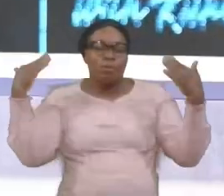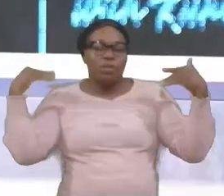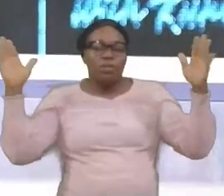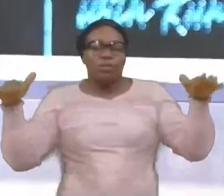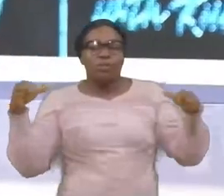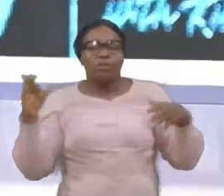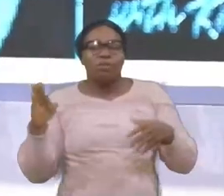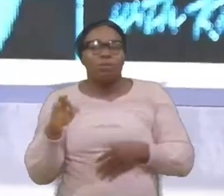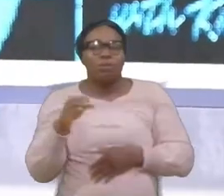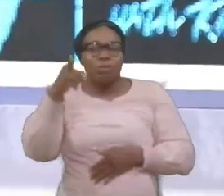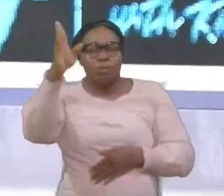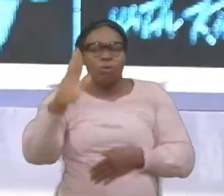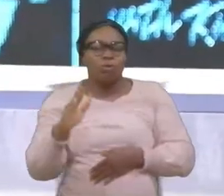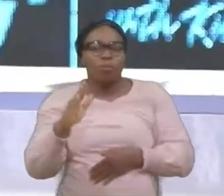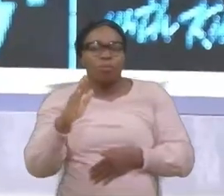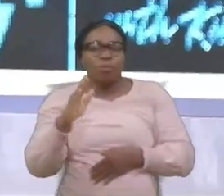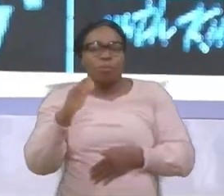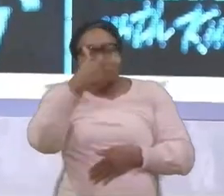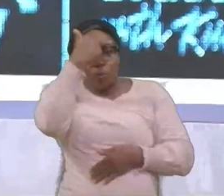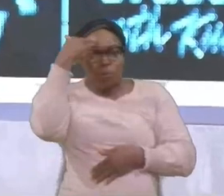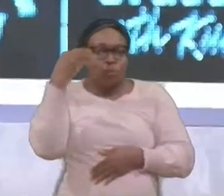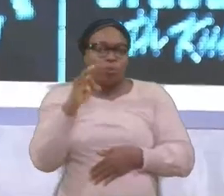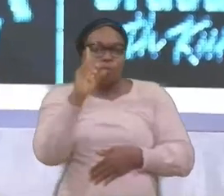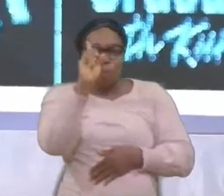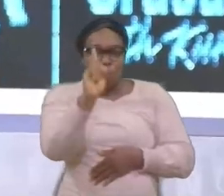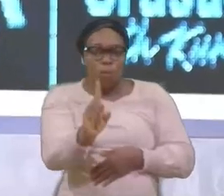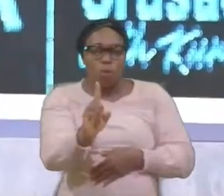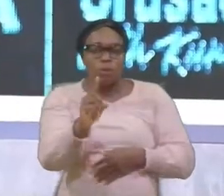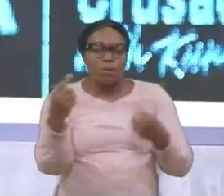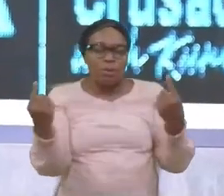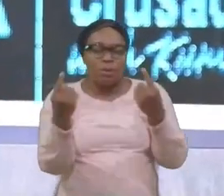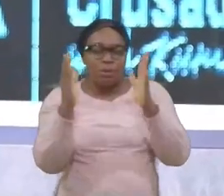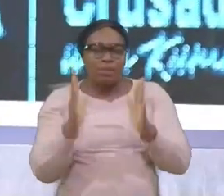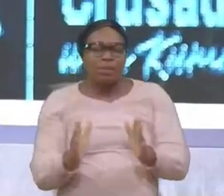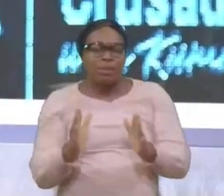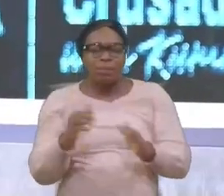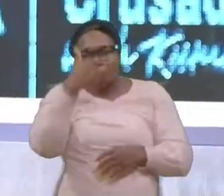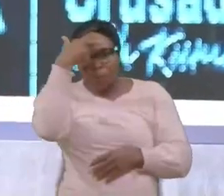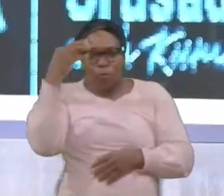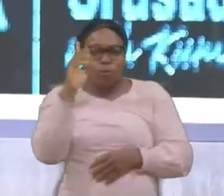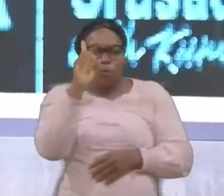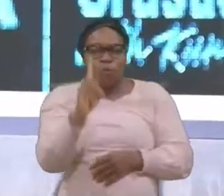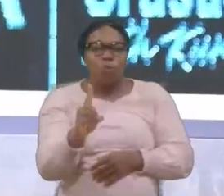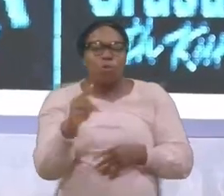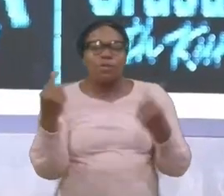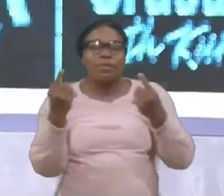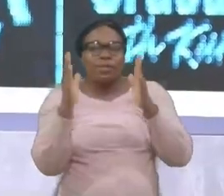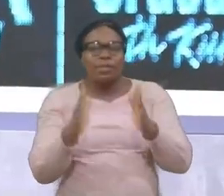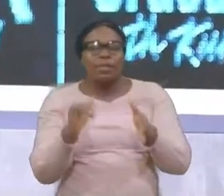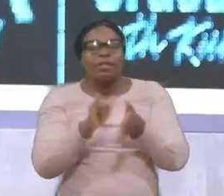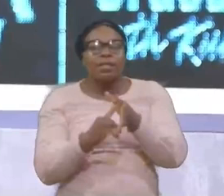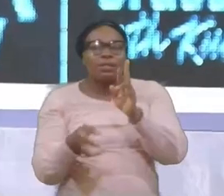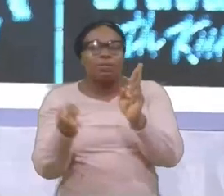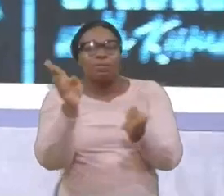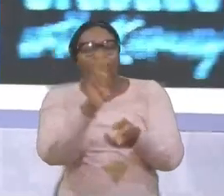il y a de joie au ciel pour un seul péché qui se